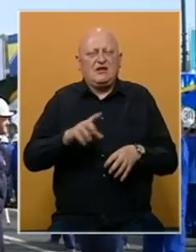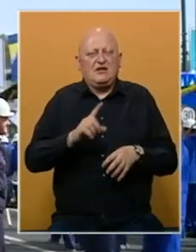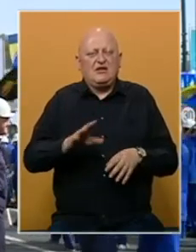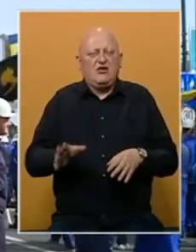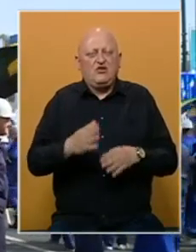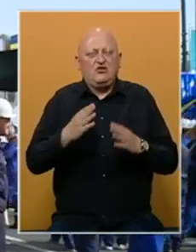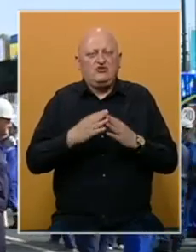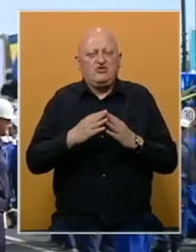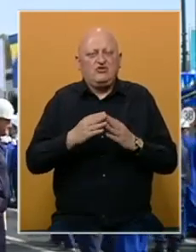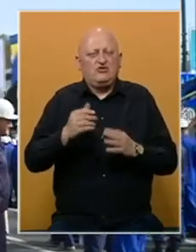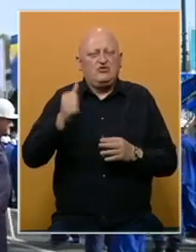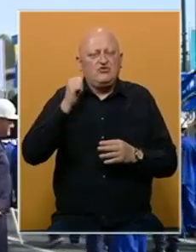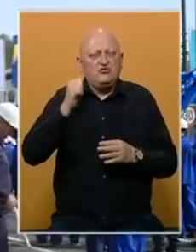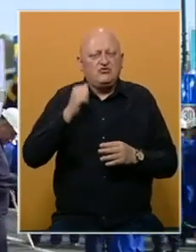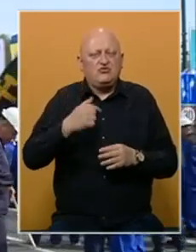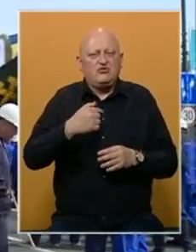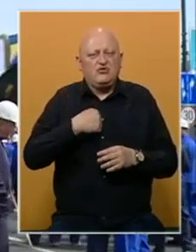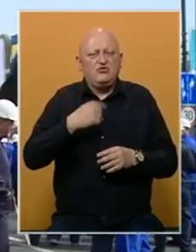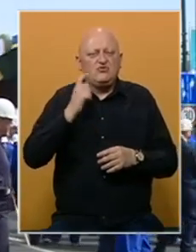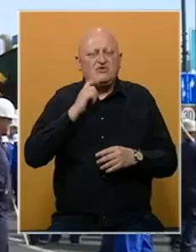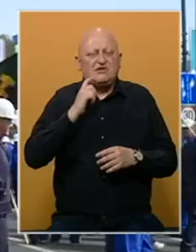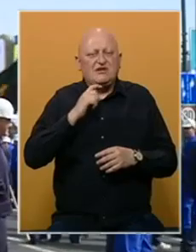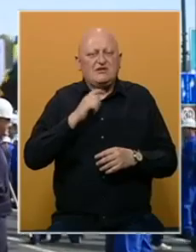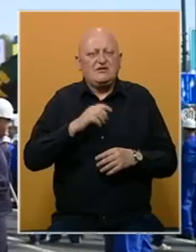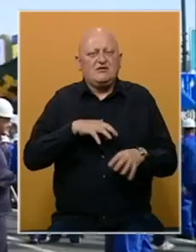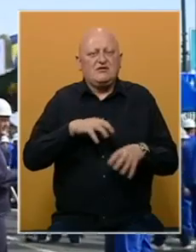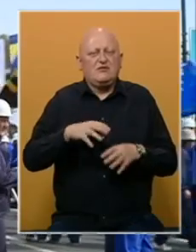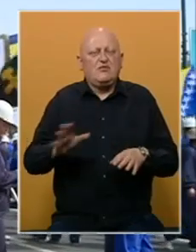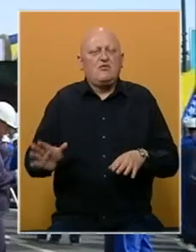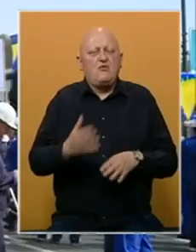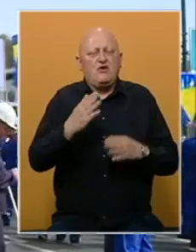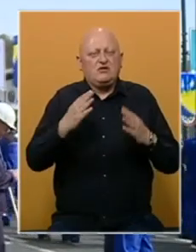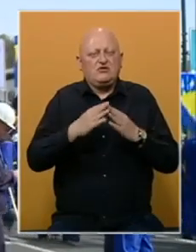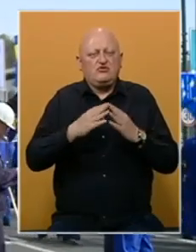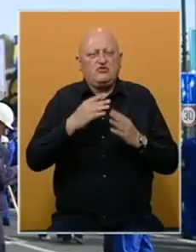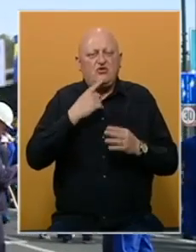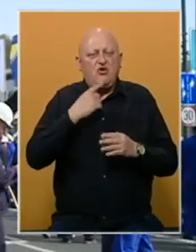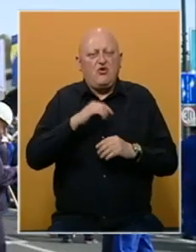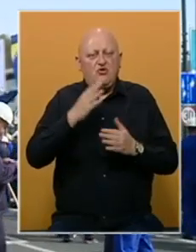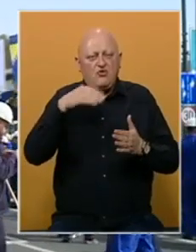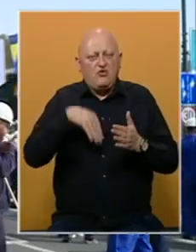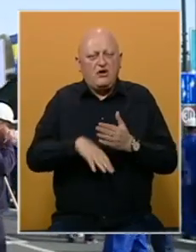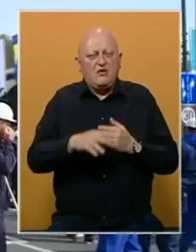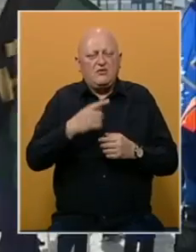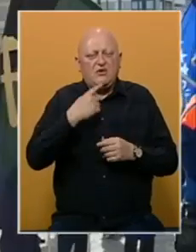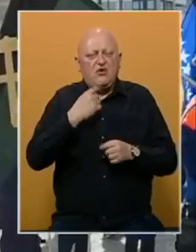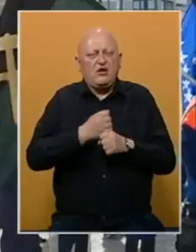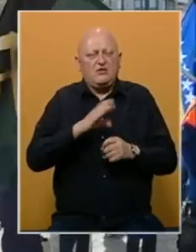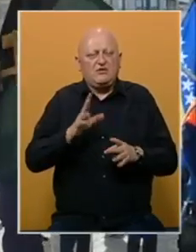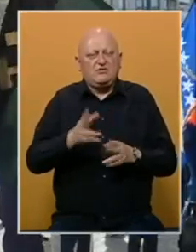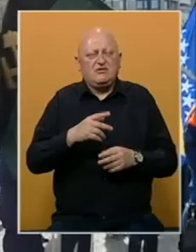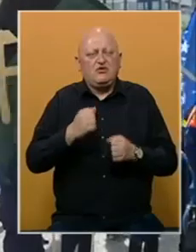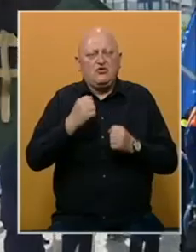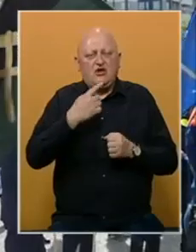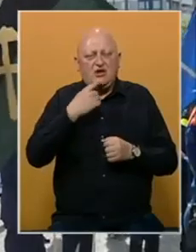otići kući. A juče kod nas u Zenci su radnici poslati kući, oni koji u jami rade, bez kojih mi ne možemo. Kažu